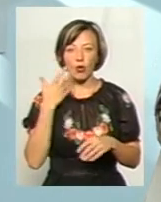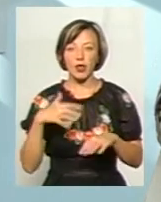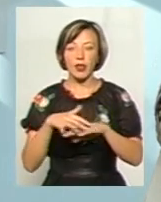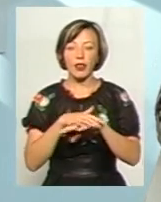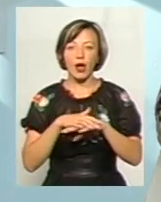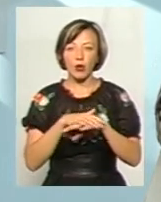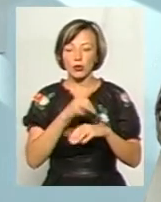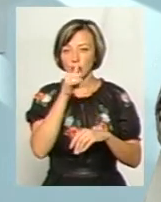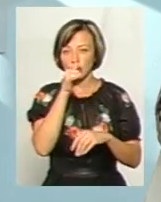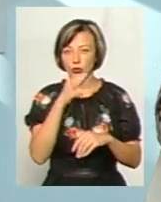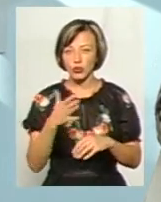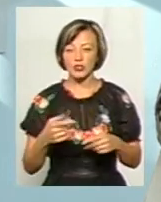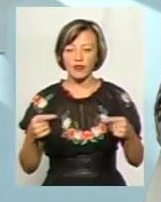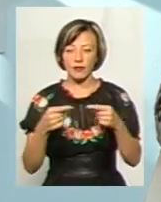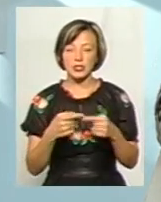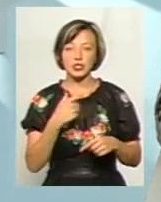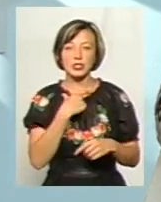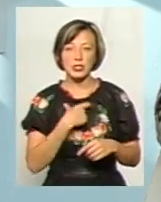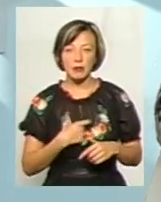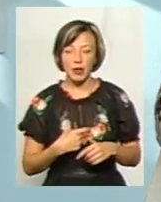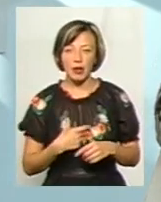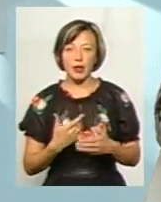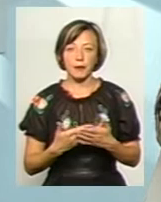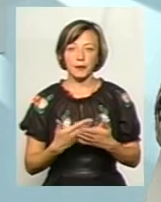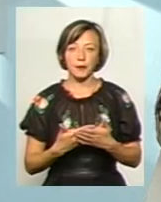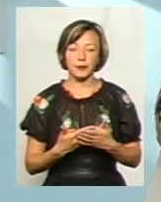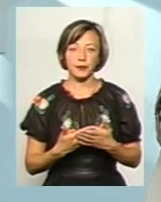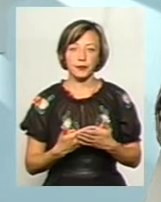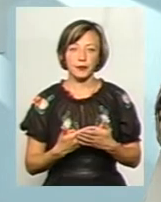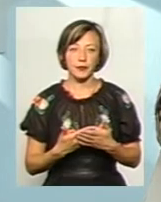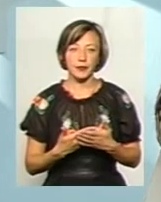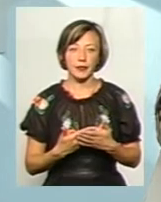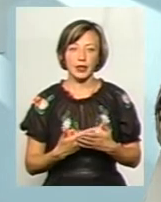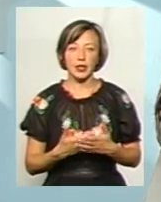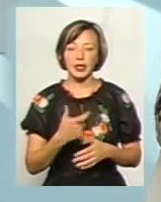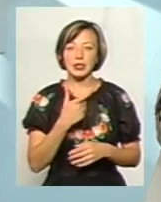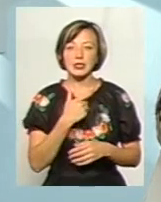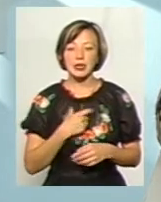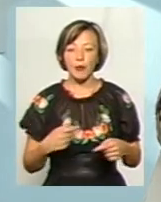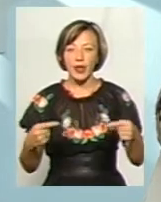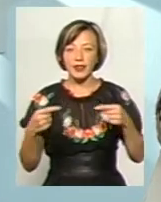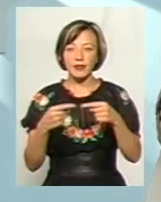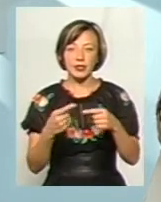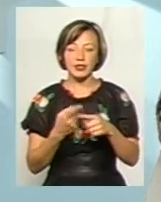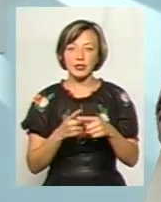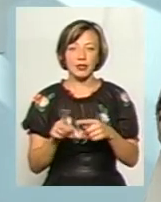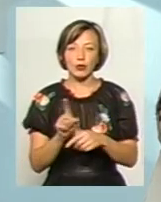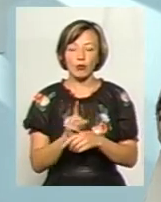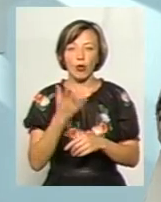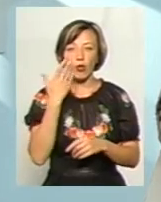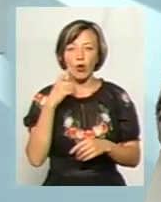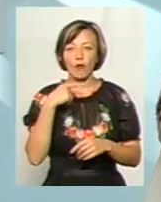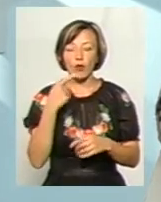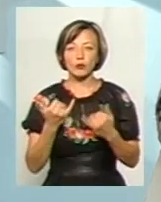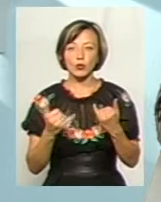не може визначити себе, не може бути, сказав пан Олег, самоідентифікуватися, це ненормально. Коли ми